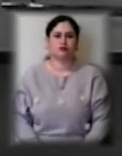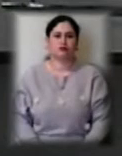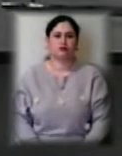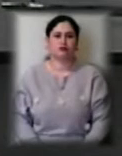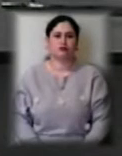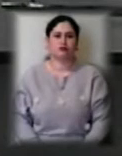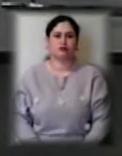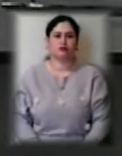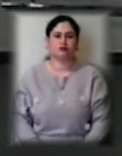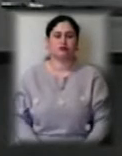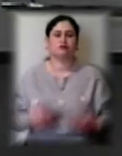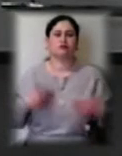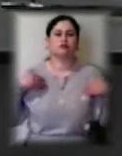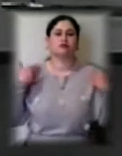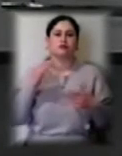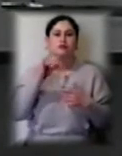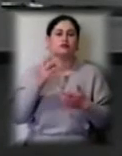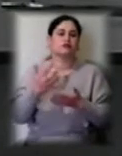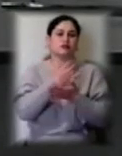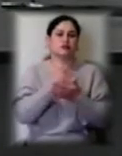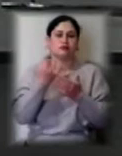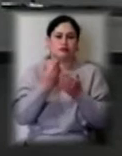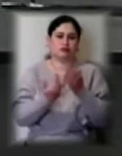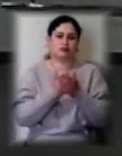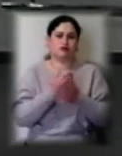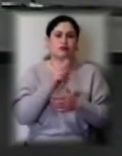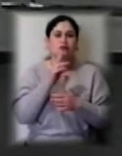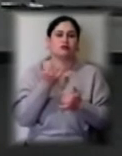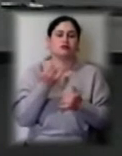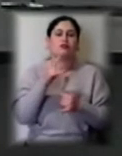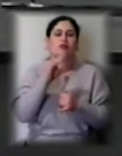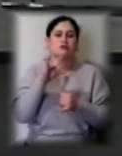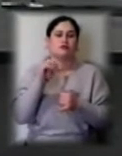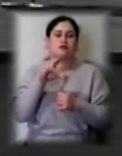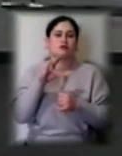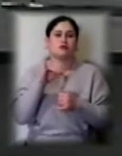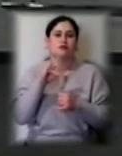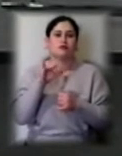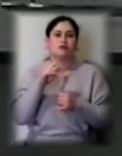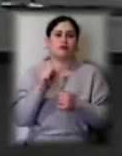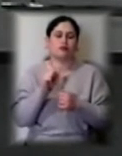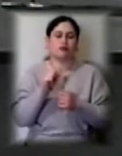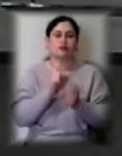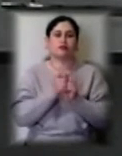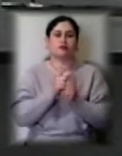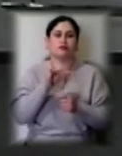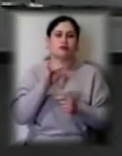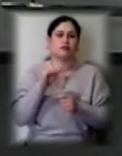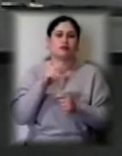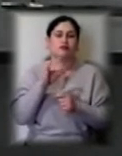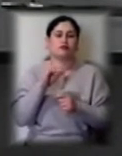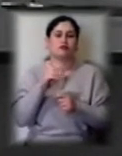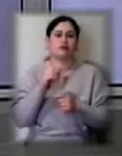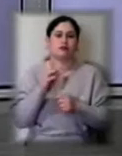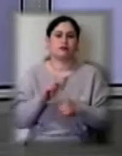Мої вітання. Кореспонденти Суспільного продовжують інформувати про події середи 6 травня в студії Оксана Стравнова, сортопереклад Аліни